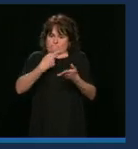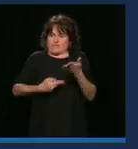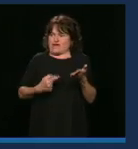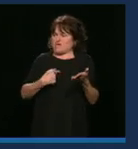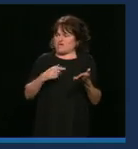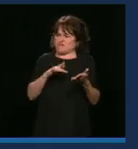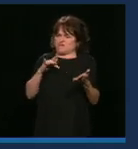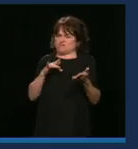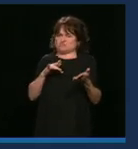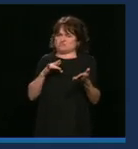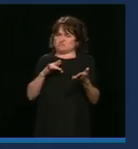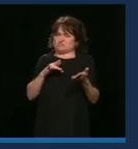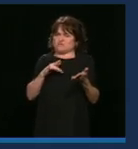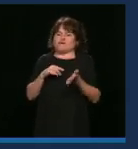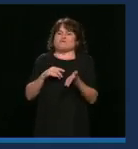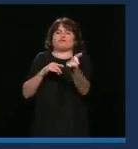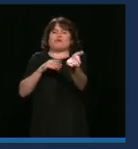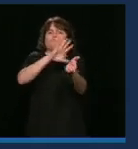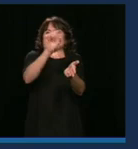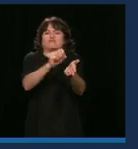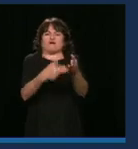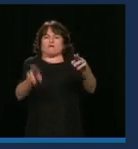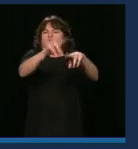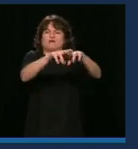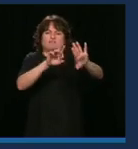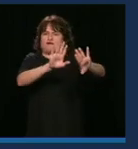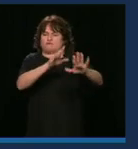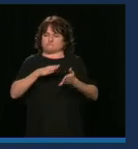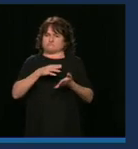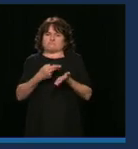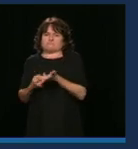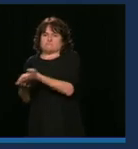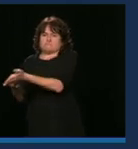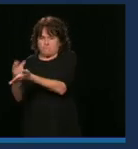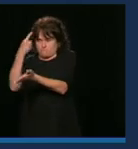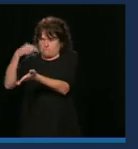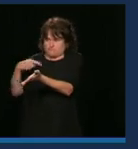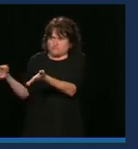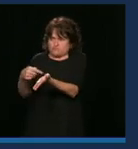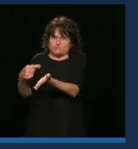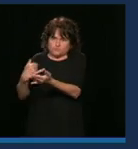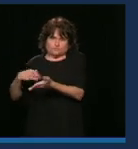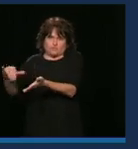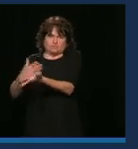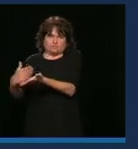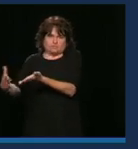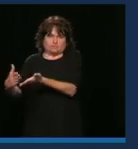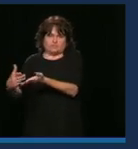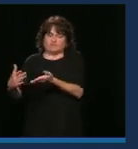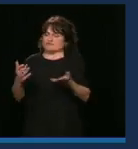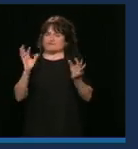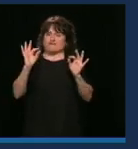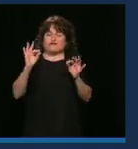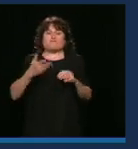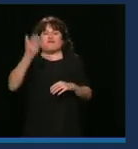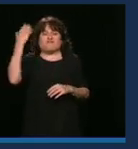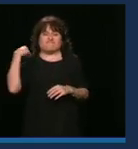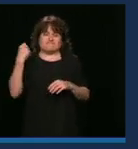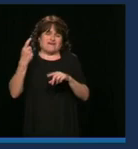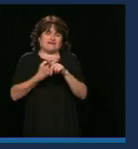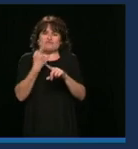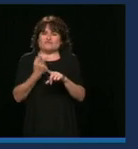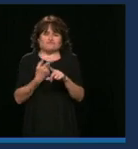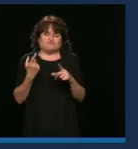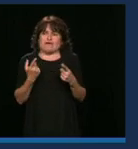pouvoir accéder à la session de bail? Ce n pas le gros luxe, le logement que j'avais, c'était une passoire, mais j'avais un toit sur la